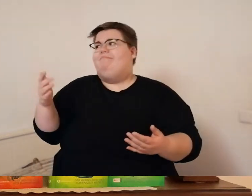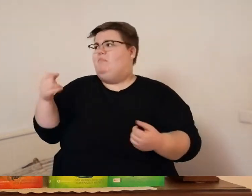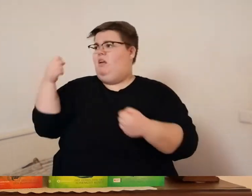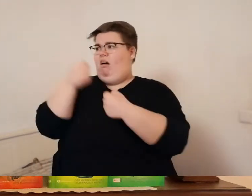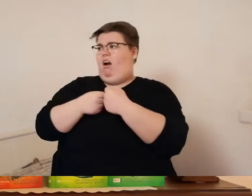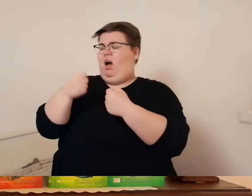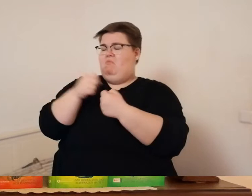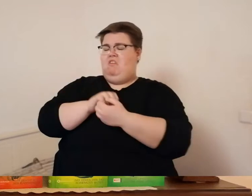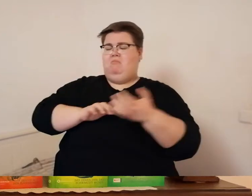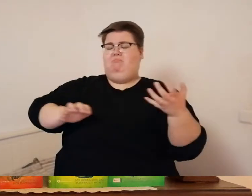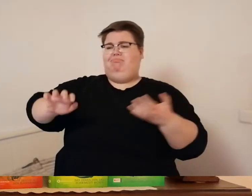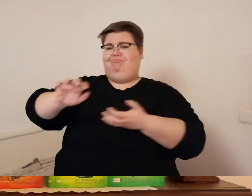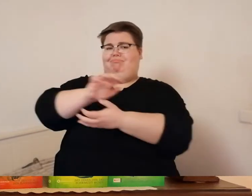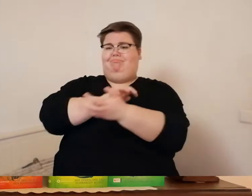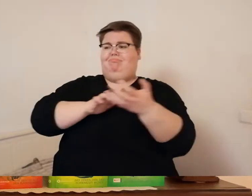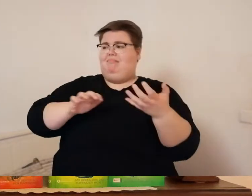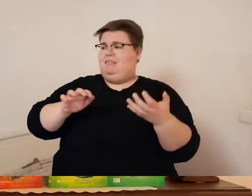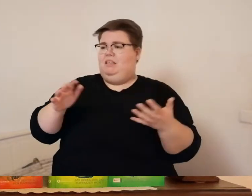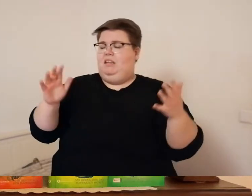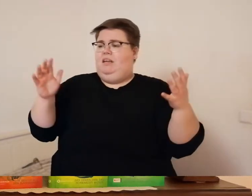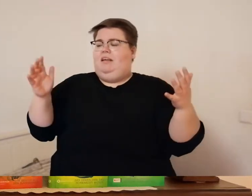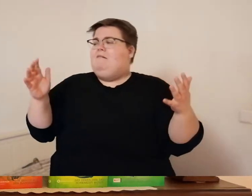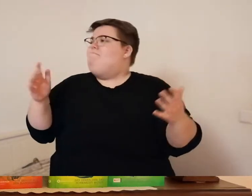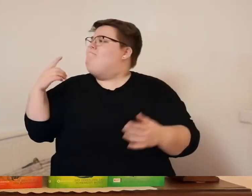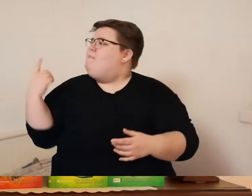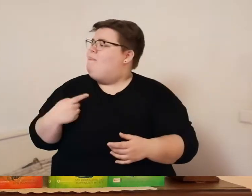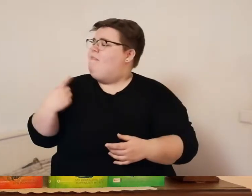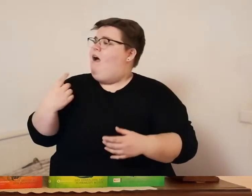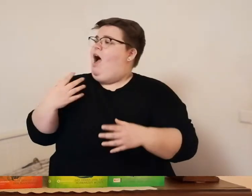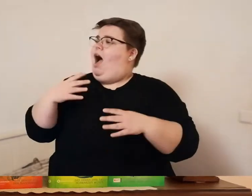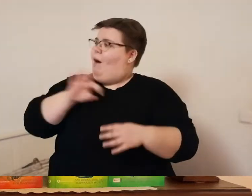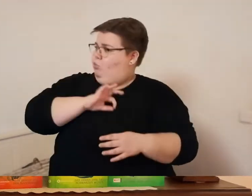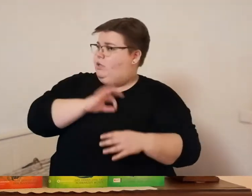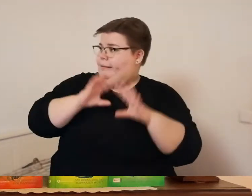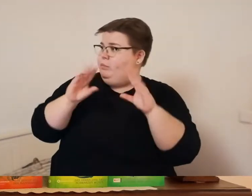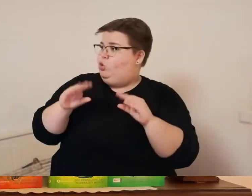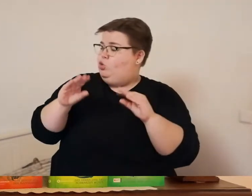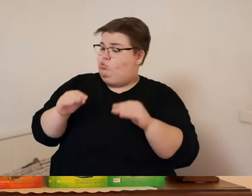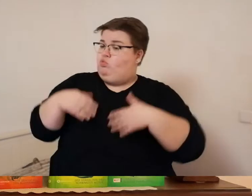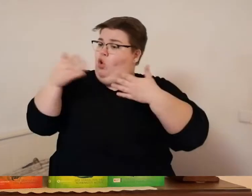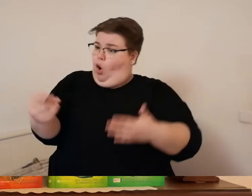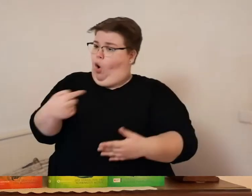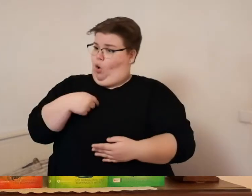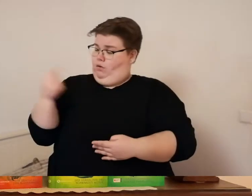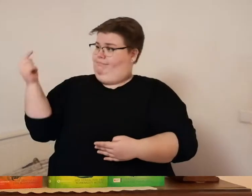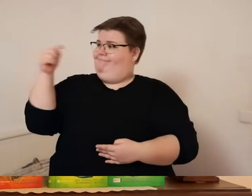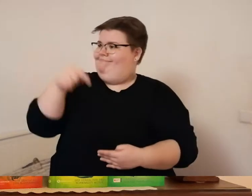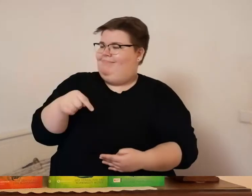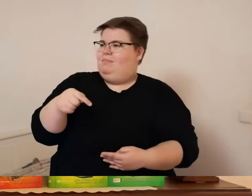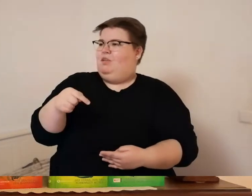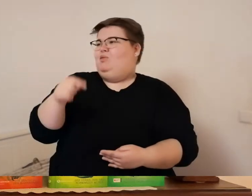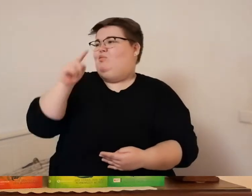seinen freund fast vergessen wir haben das amulett benutzt um zum nest des greifs zu kommen aber es hat nur mich